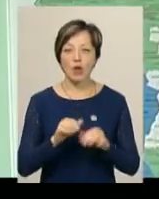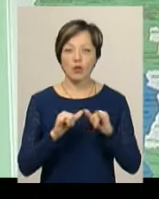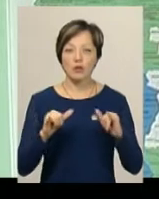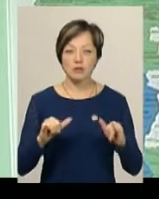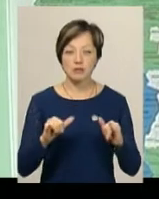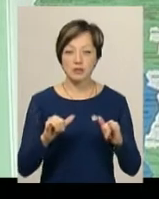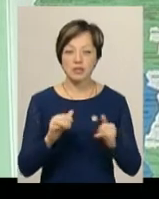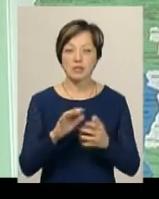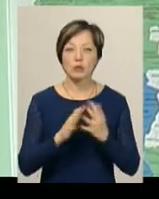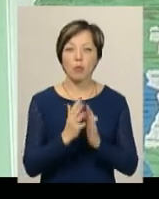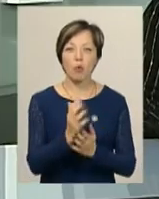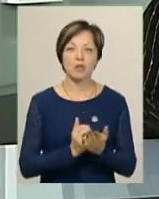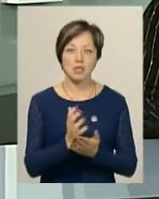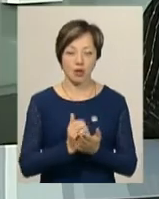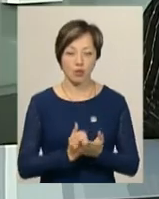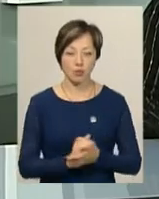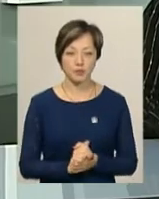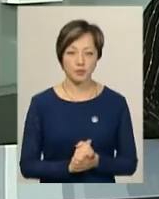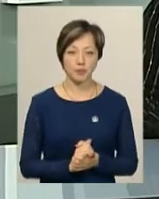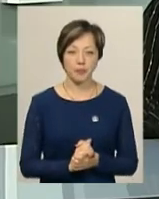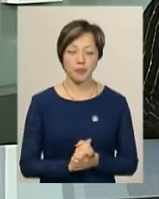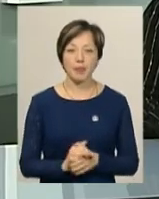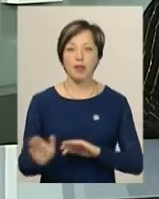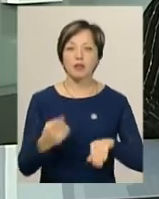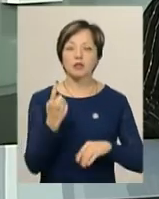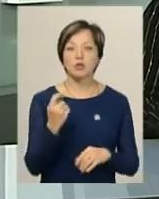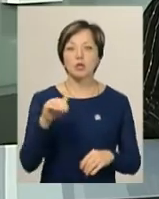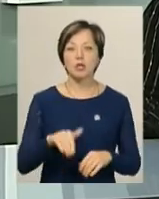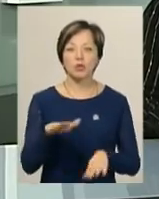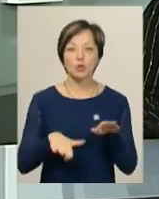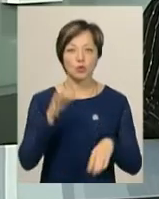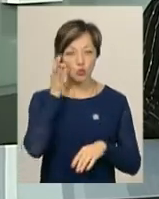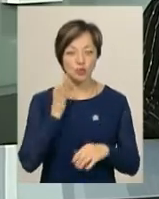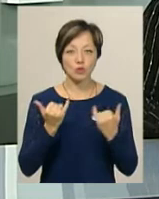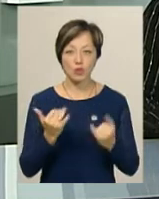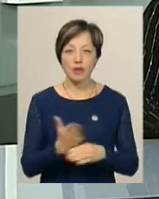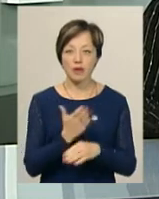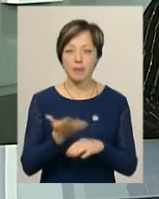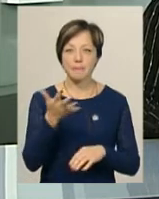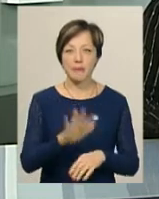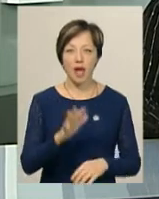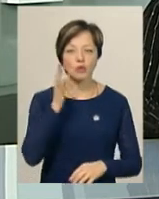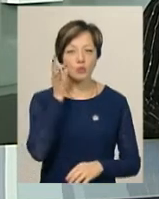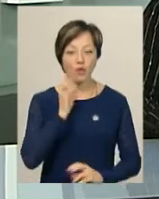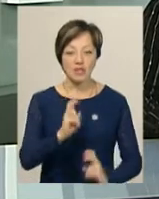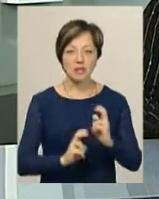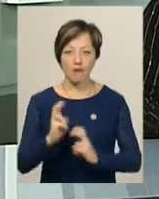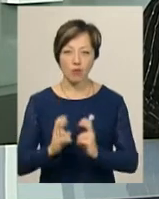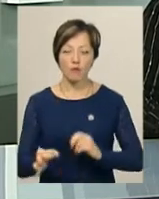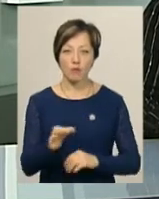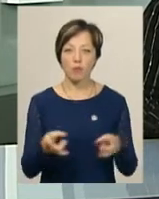людського потенціалу. 100 тисяч тонн цукру на сьогодні виробили 5 цукроварень області.